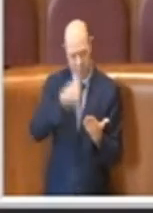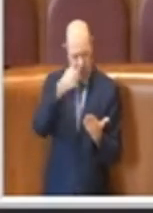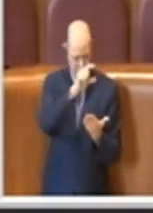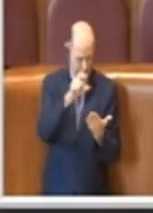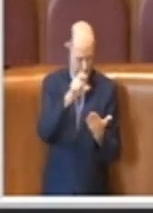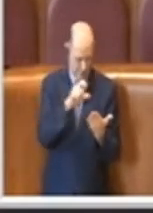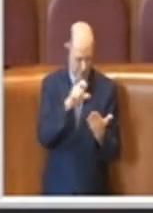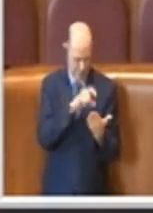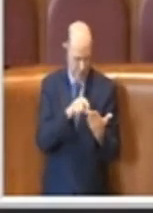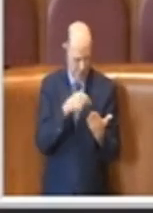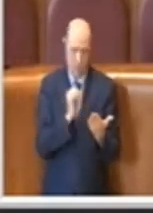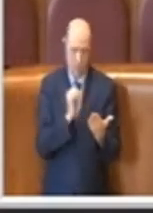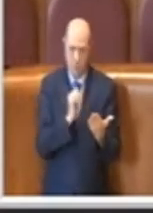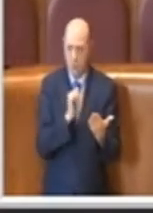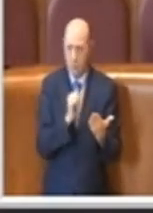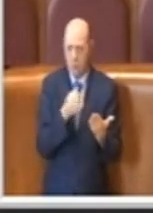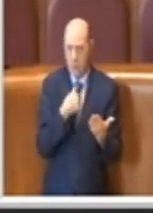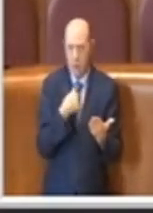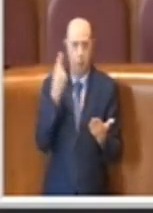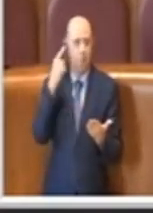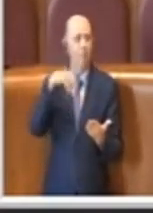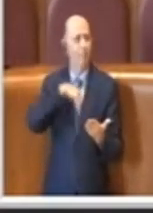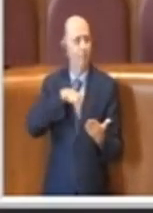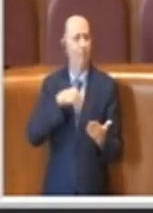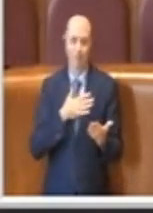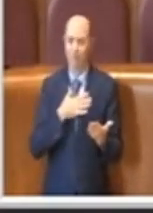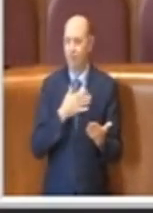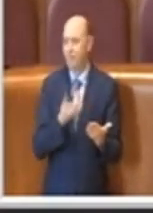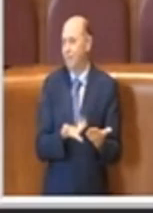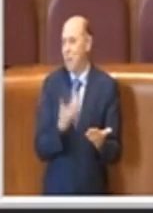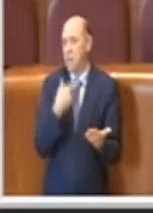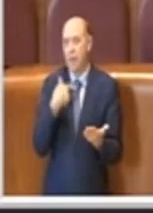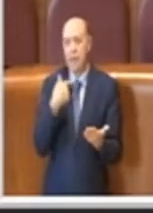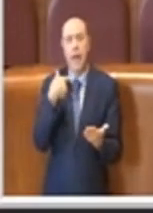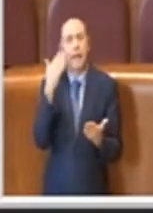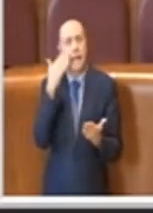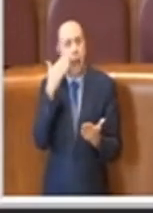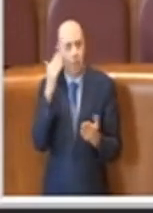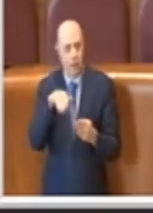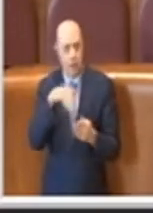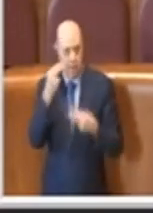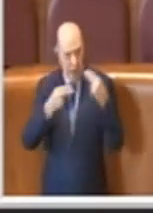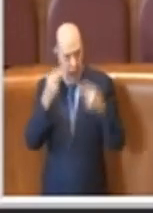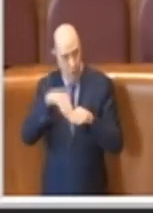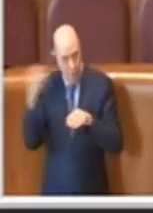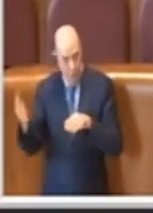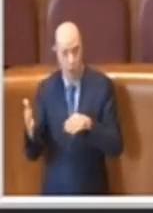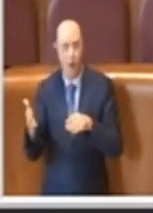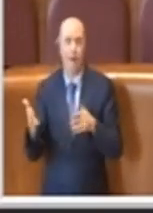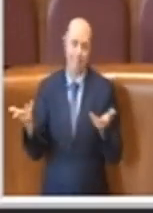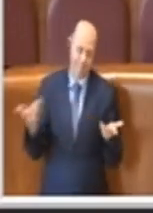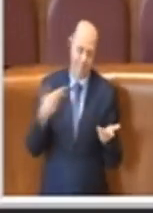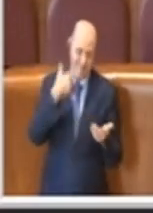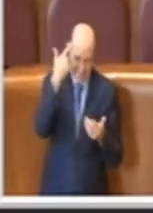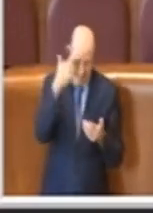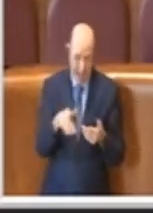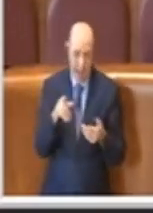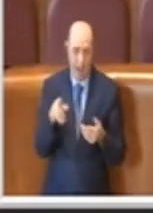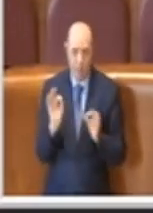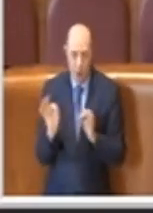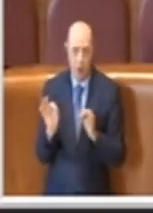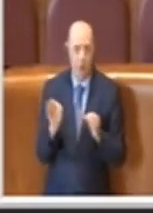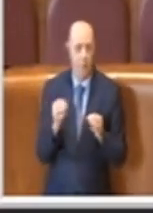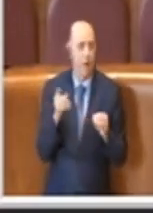Io mi sento poi tra l'altro chiamata in causa perché la maggior parte dei debiti fuori bilancio si sa che si fanno, ahimè, nei lavori